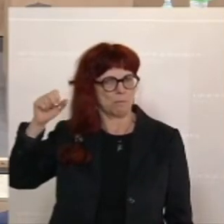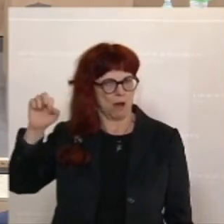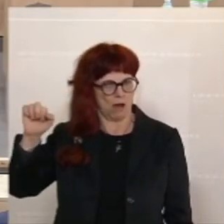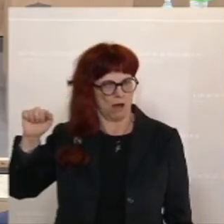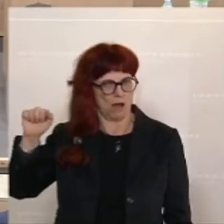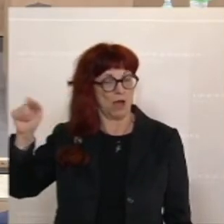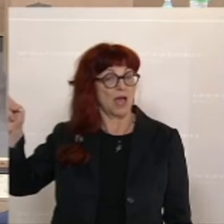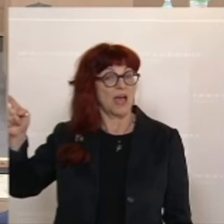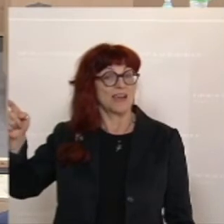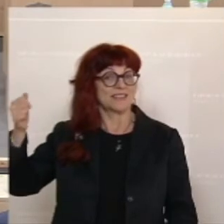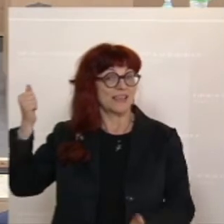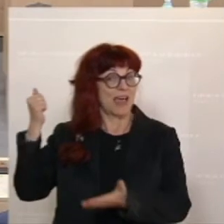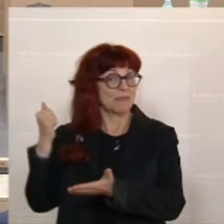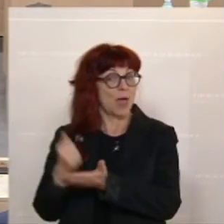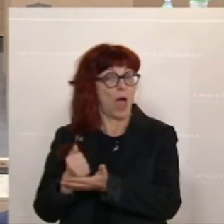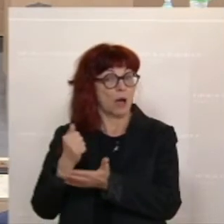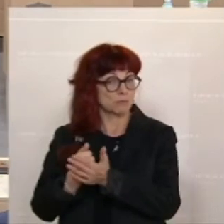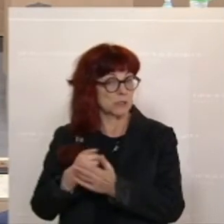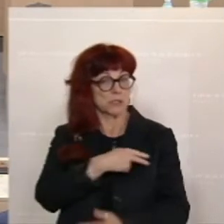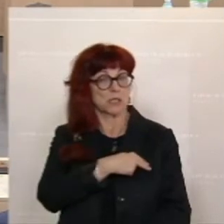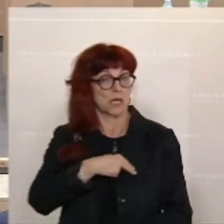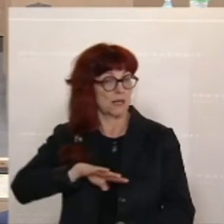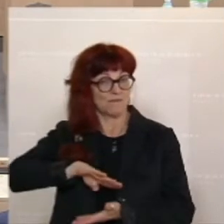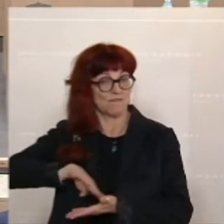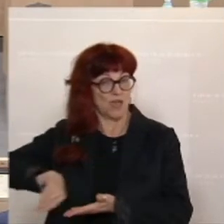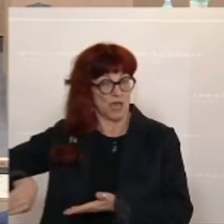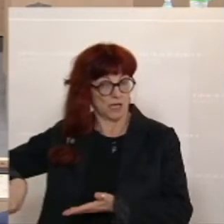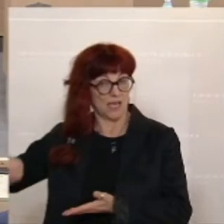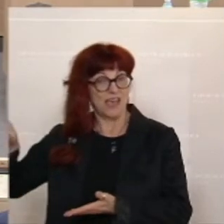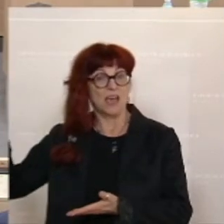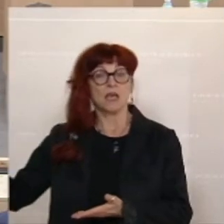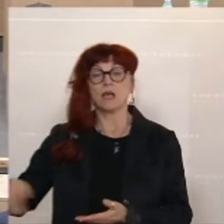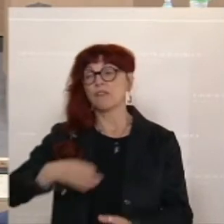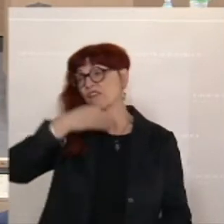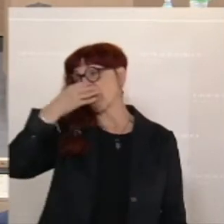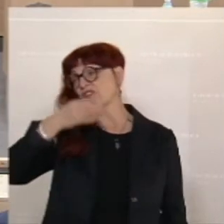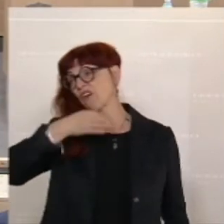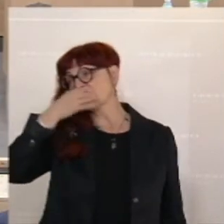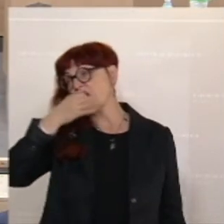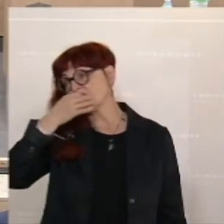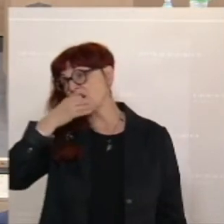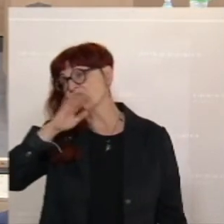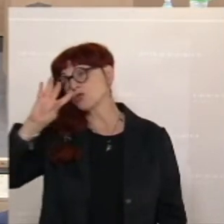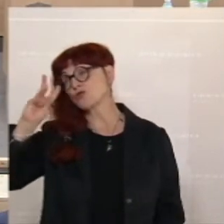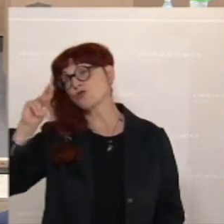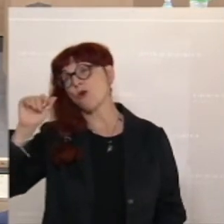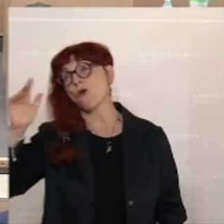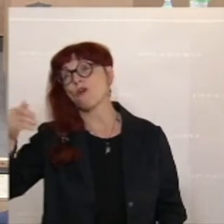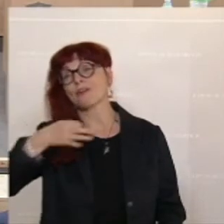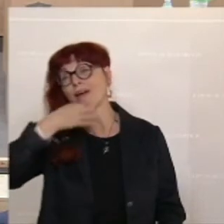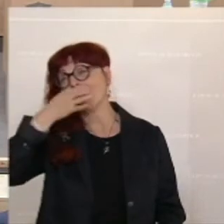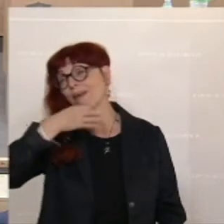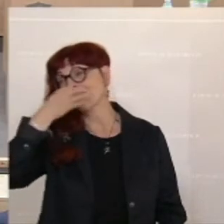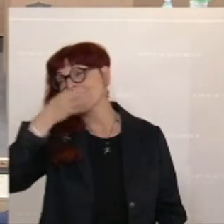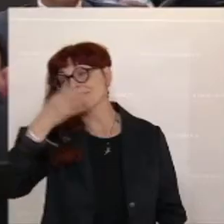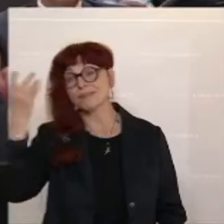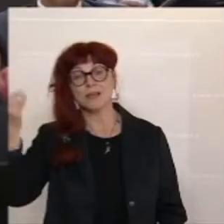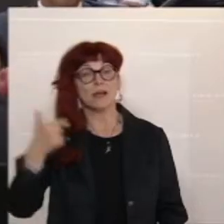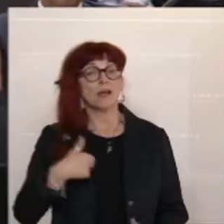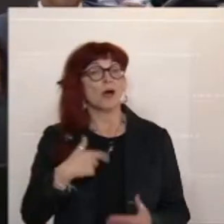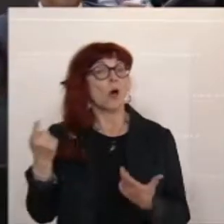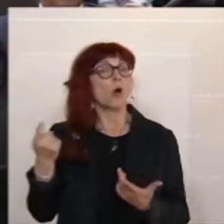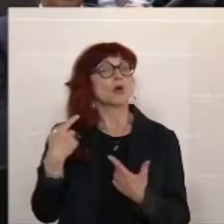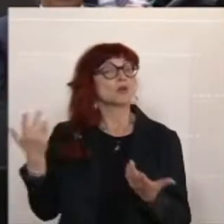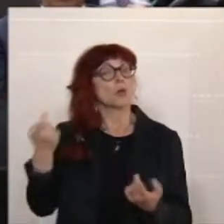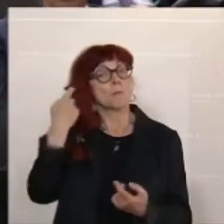Sie es nicht respektieren, welches Amt Sie haben, eine Büttenrede hier, die so trudeist wäre, als wäre die